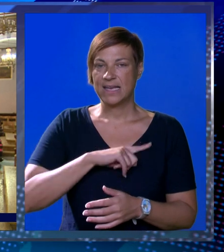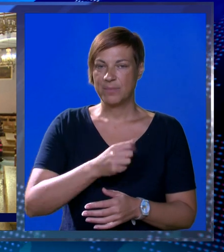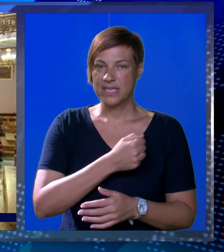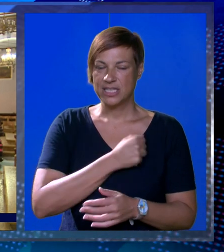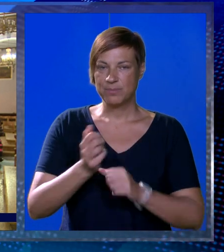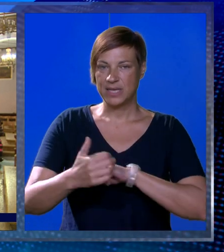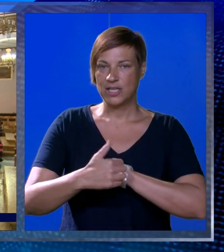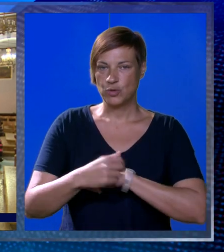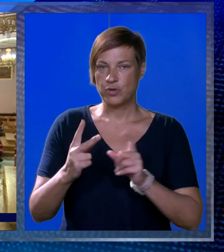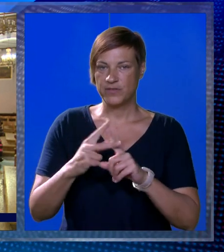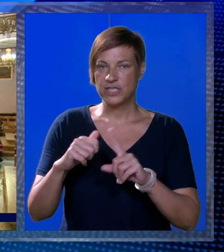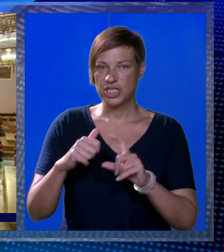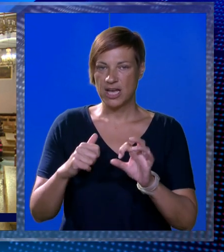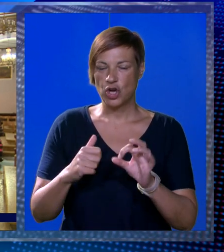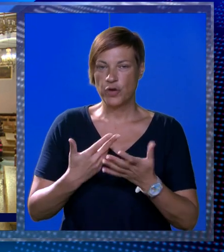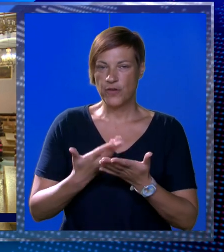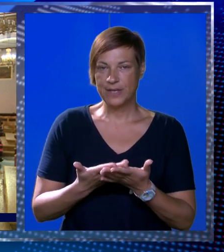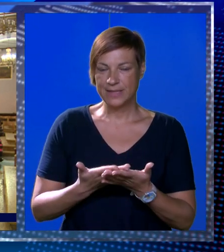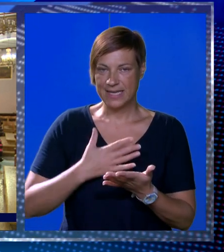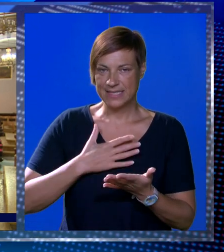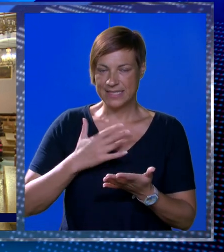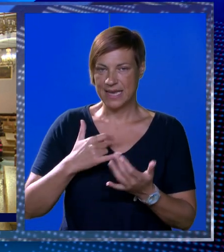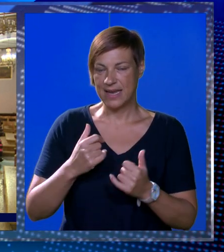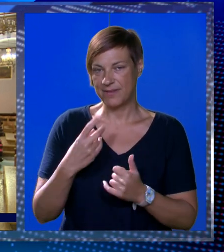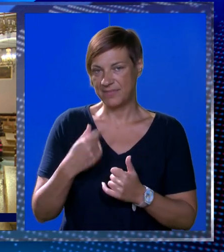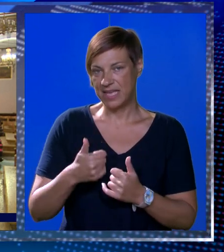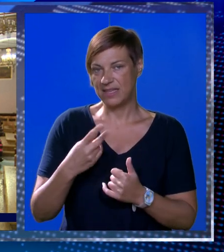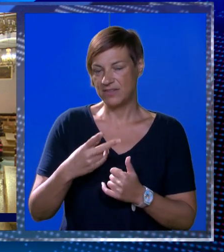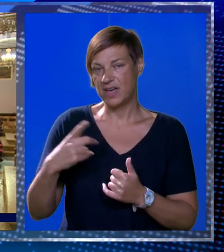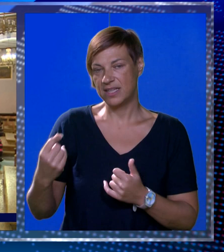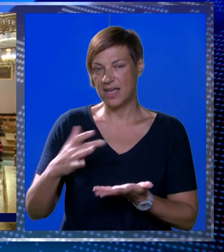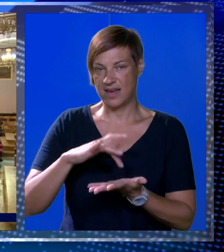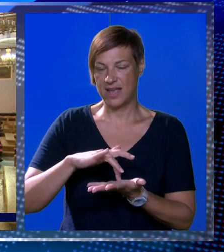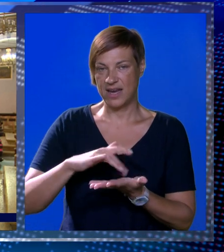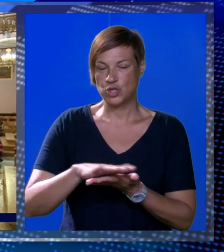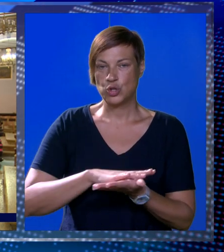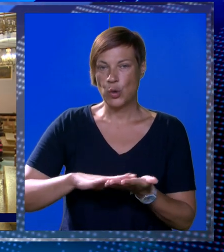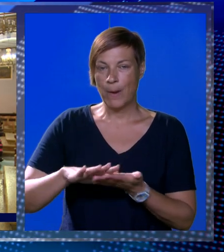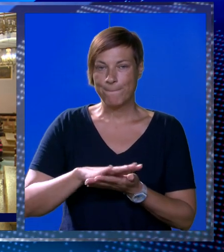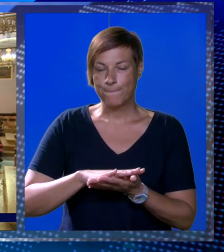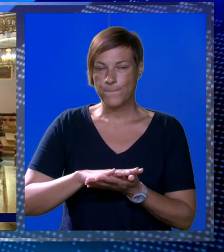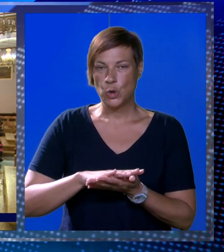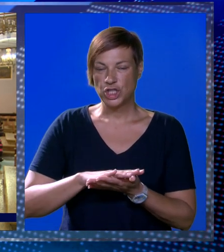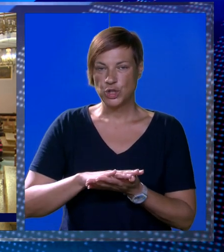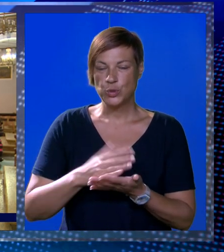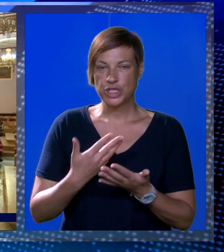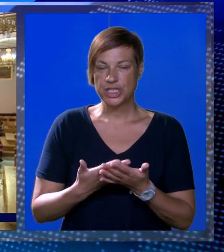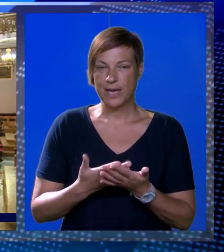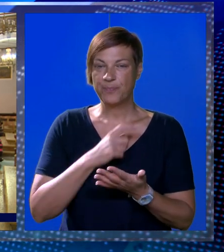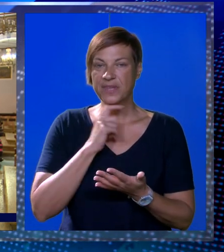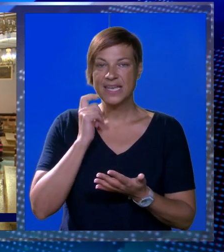Rijeka, Split, Dubrovnik i Đakovo da se na dan ili dva nađu s toga područja ali ste biskupije